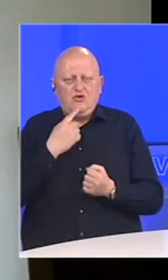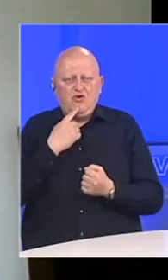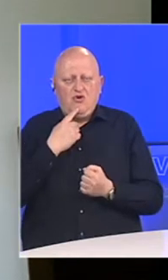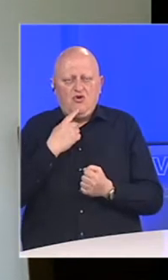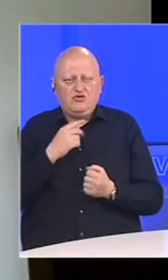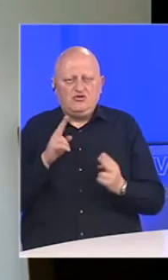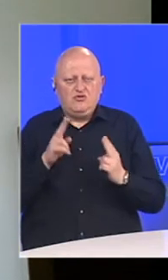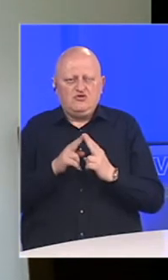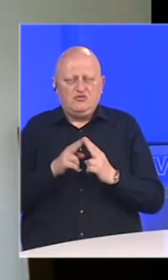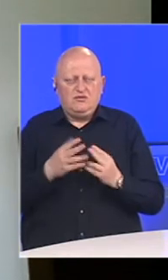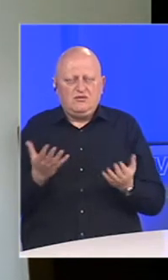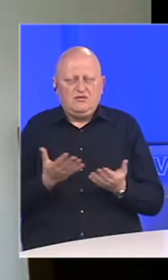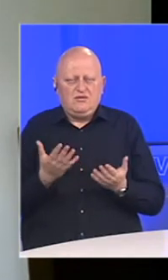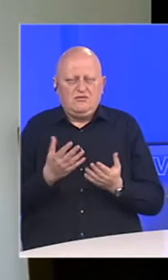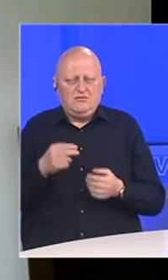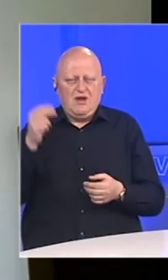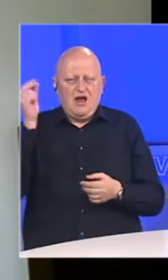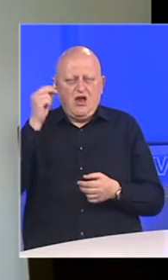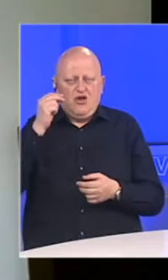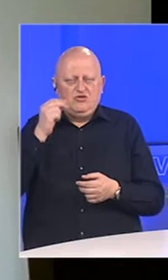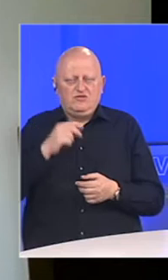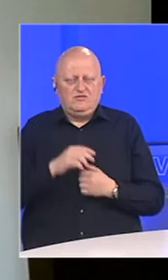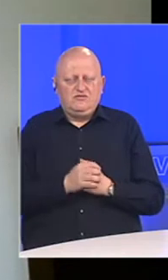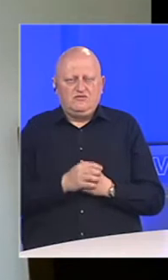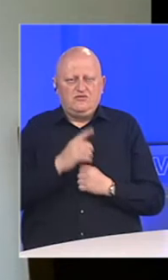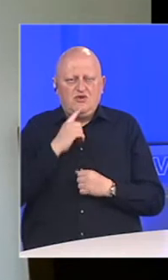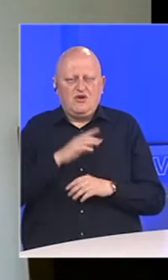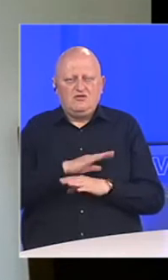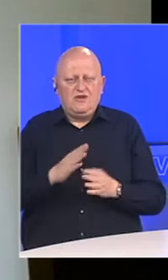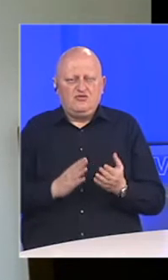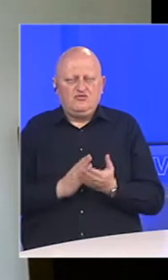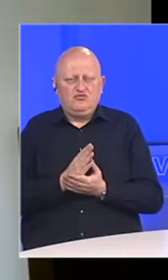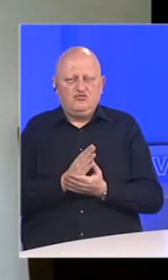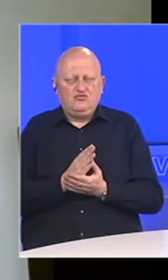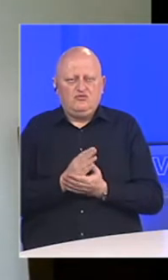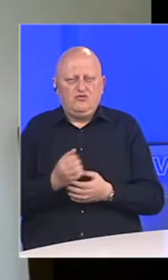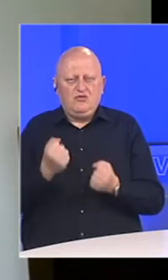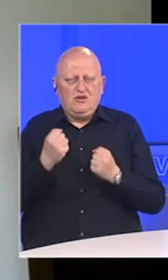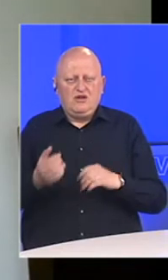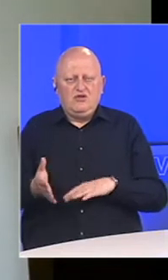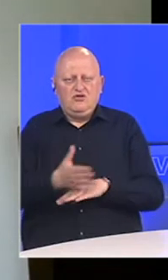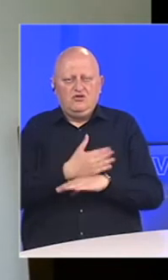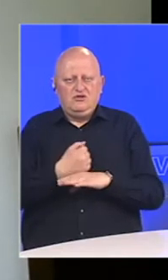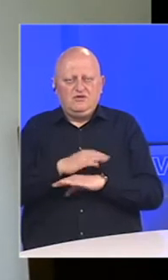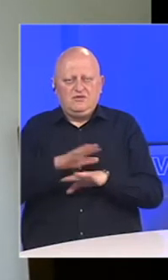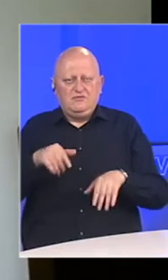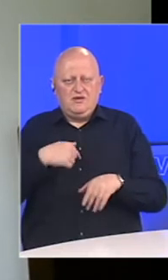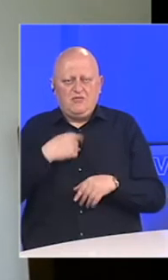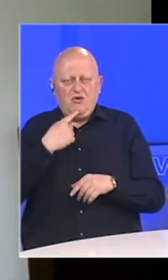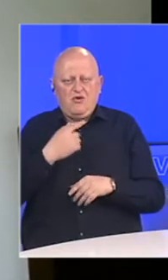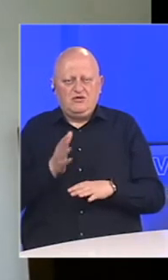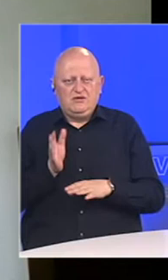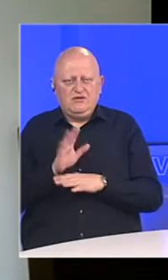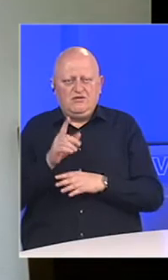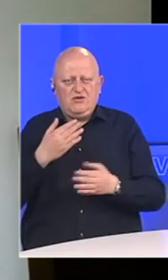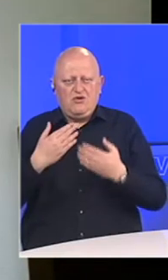se susrećimo, kao i o iskustvima, što je u svakom slučaju jako korisno svima nama koji se udjelimo na